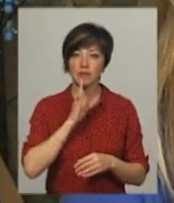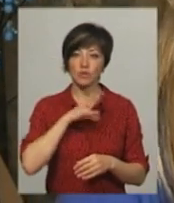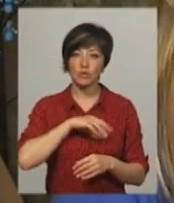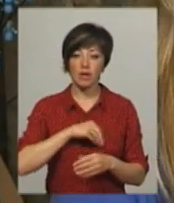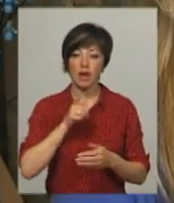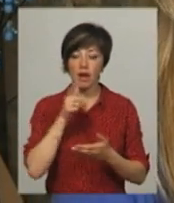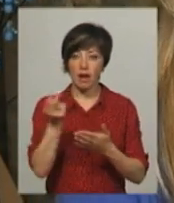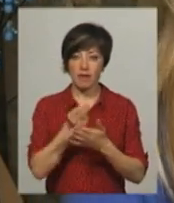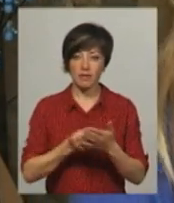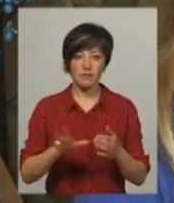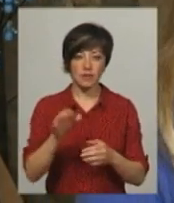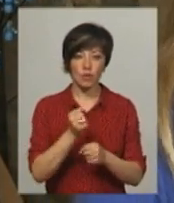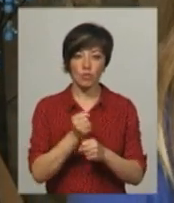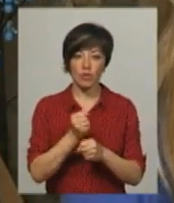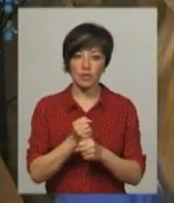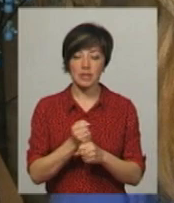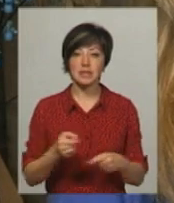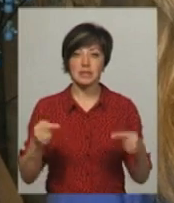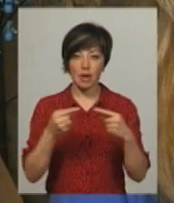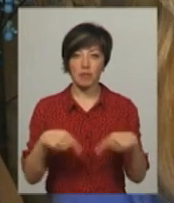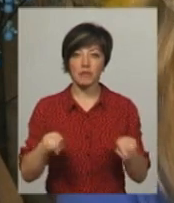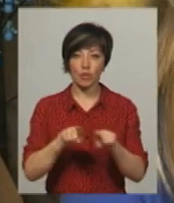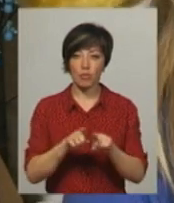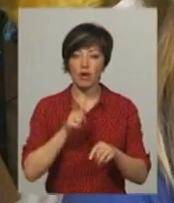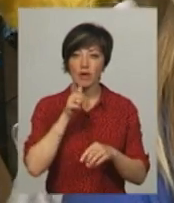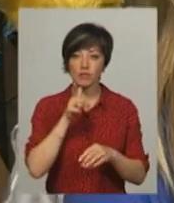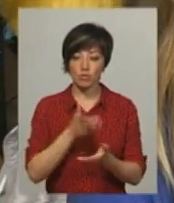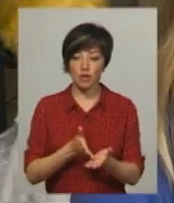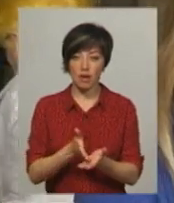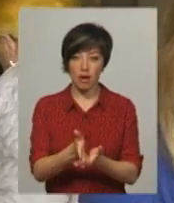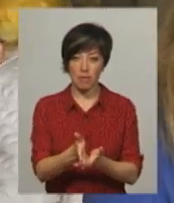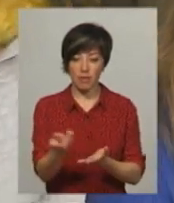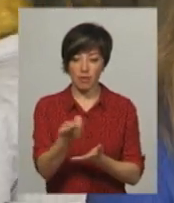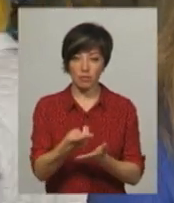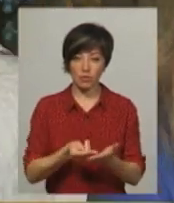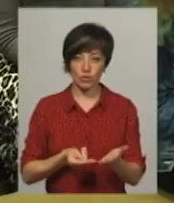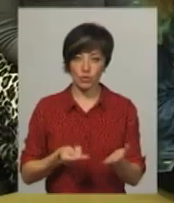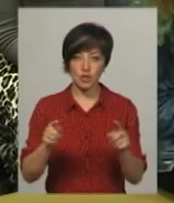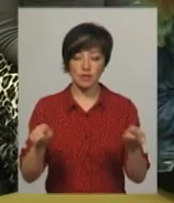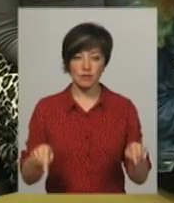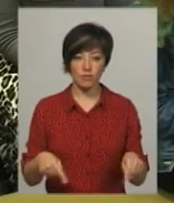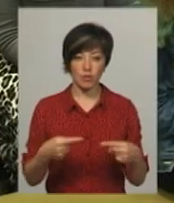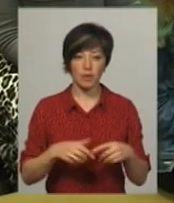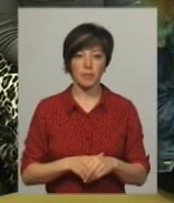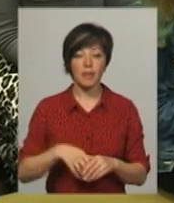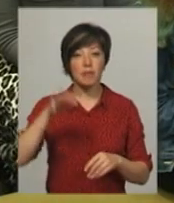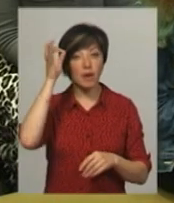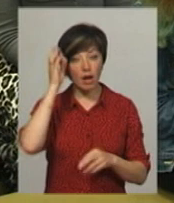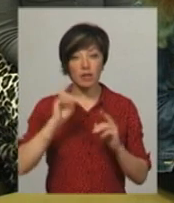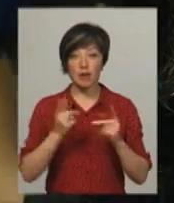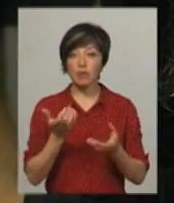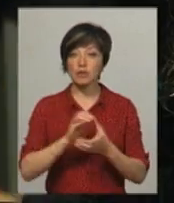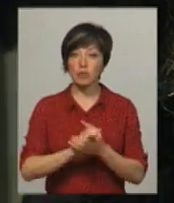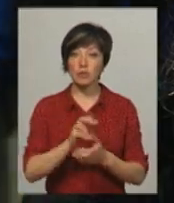всі її роботи, вони саме в такому графічному напрямку створені. Катерина Ельчук пригадує, як вона